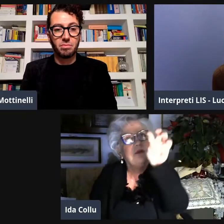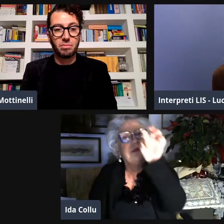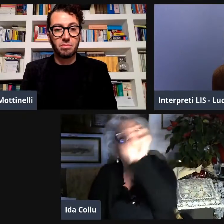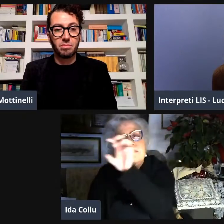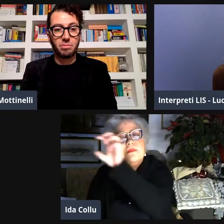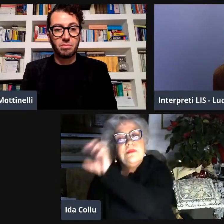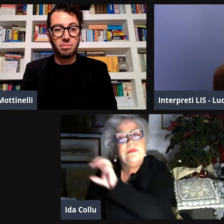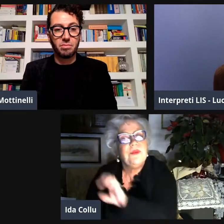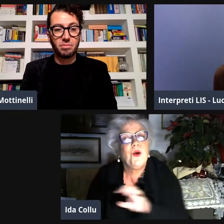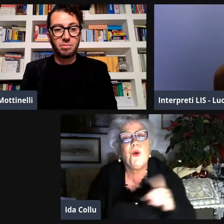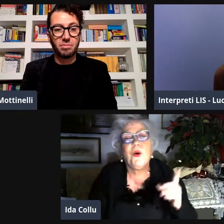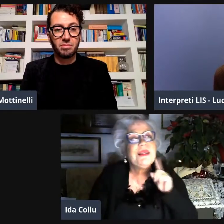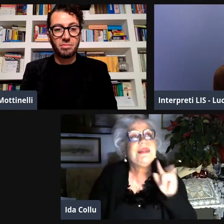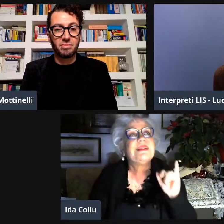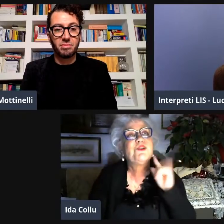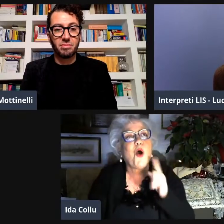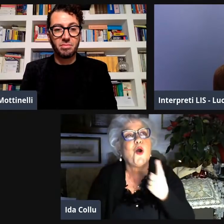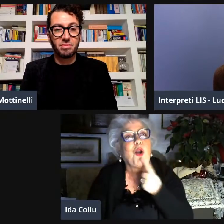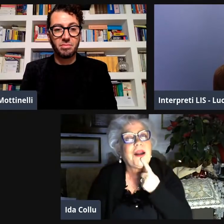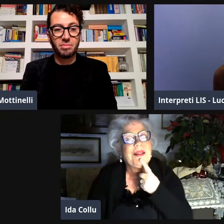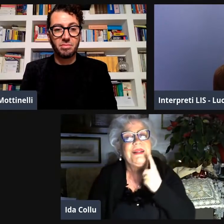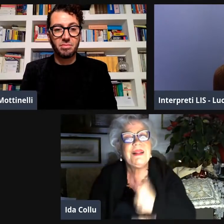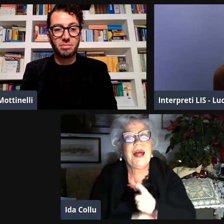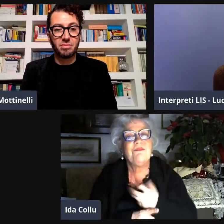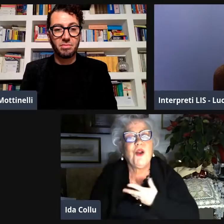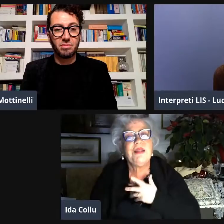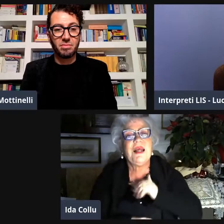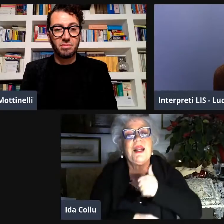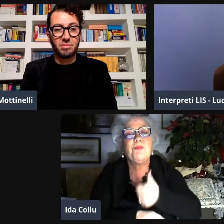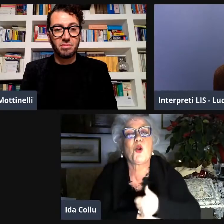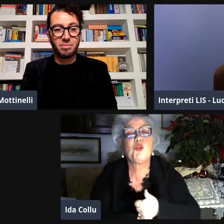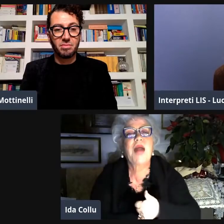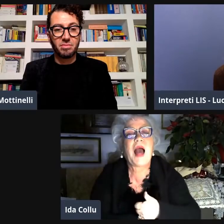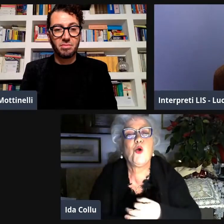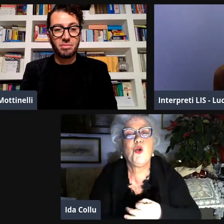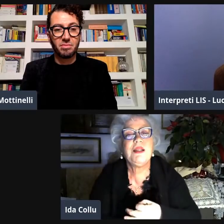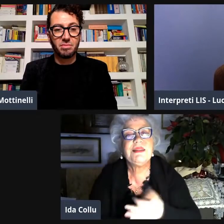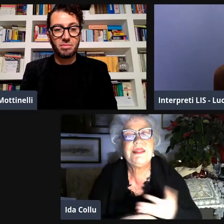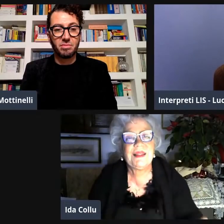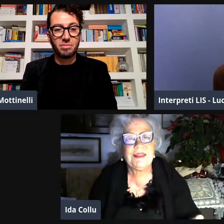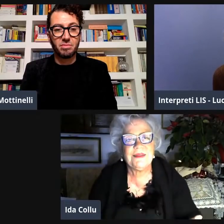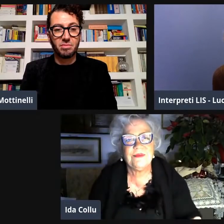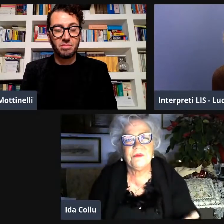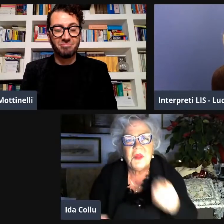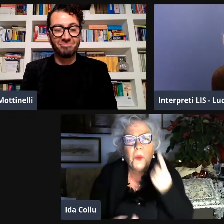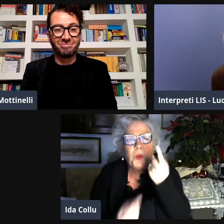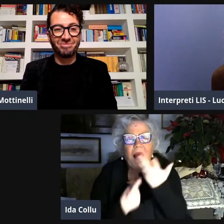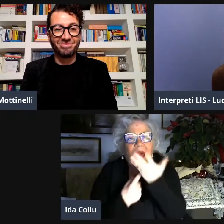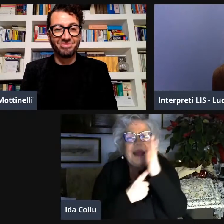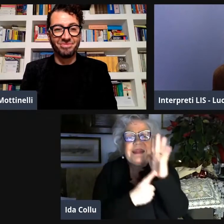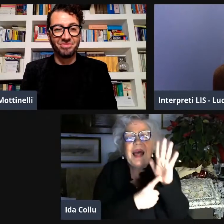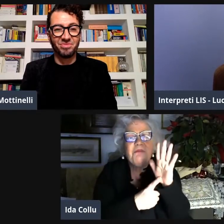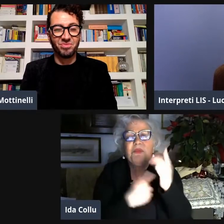i volti dovrebbero essere tanti i volti delle persone sorde che fanno parte di ENS